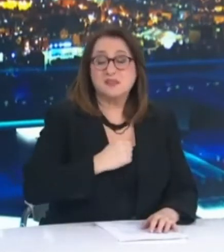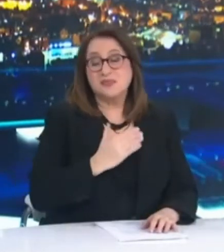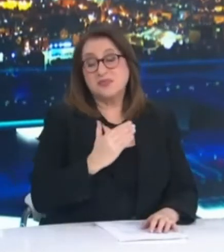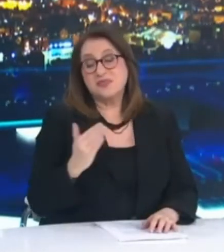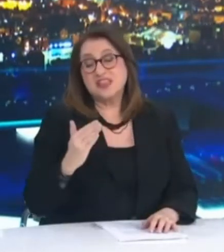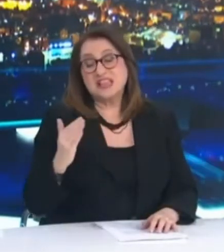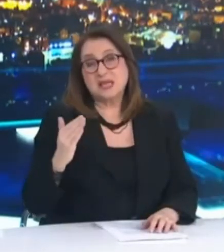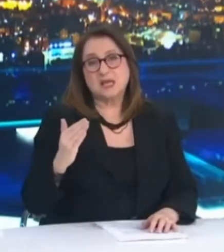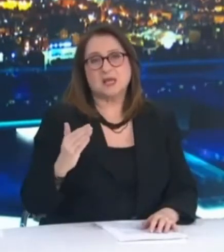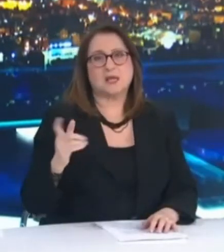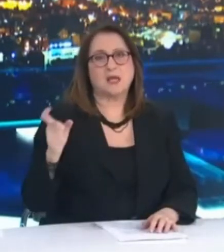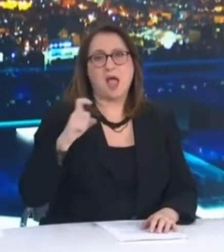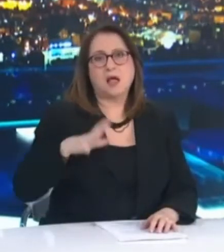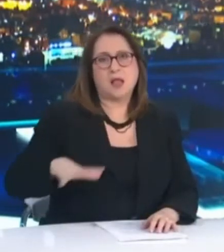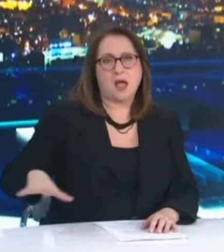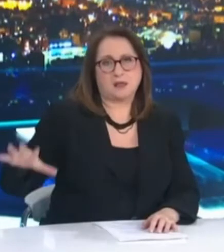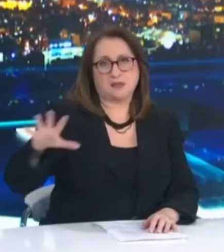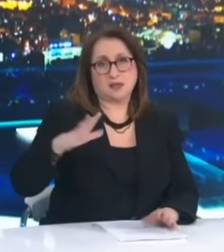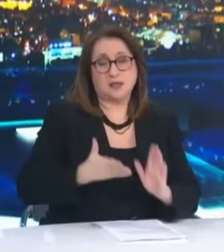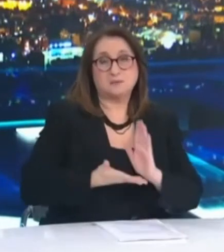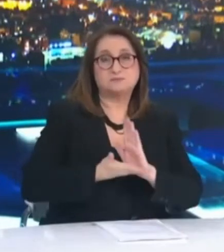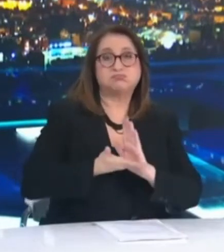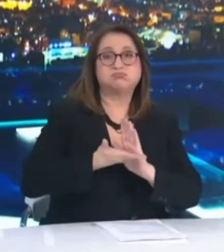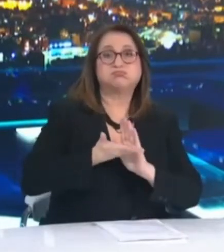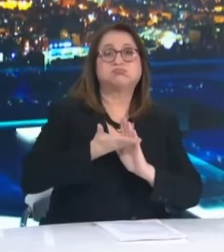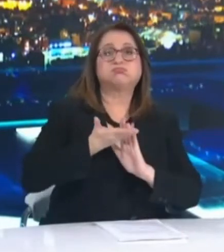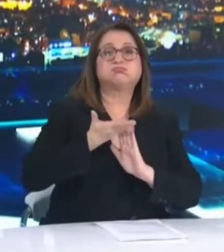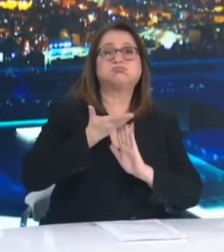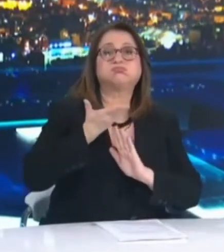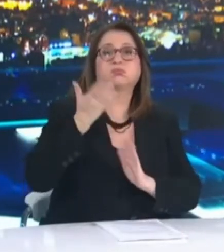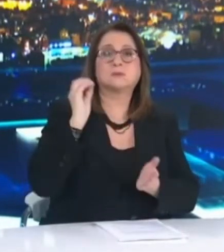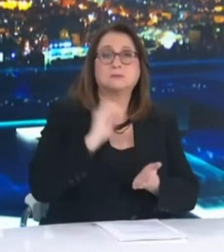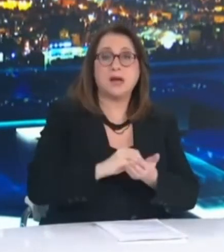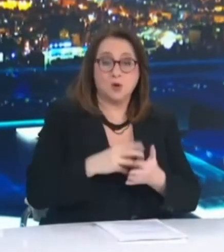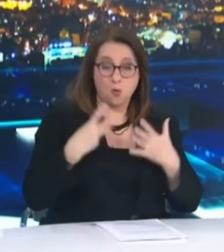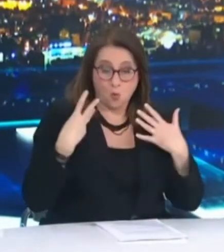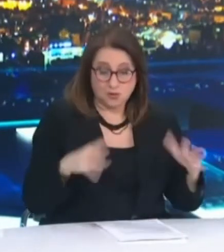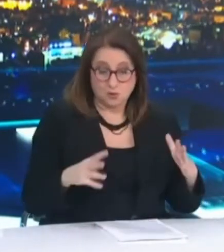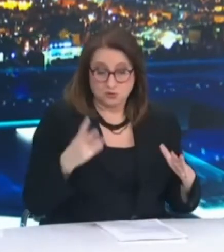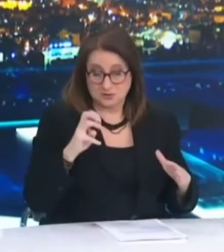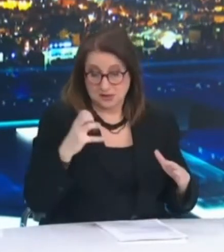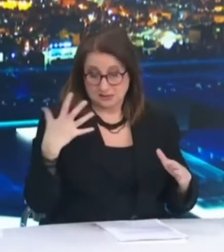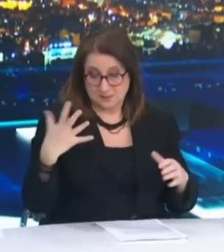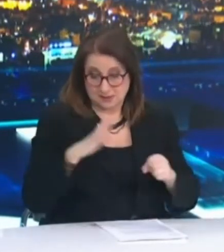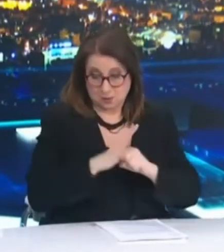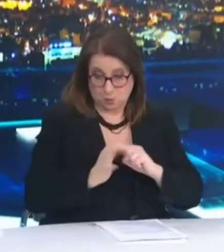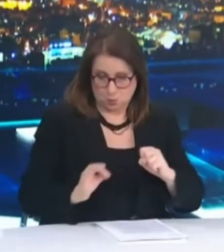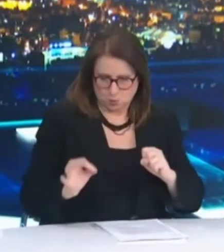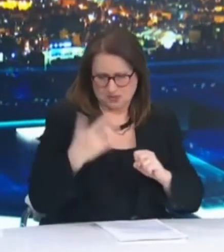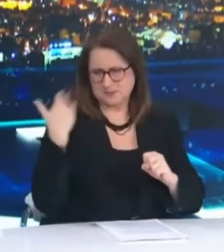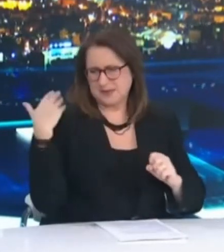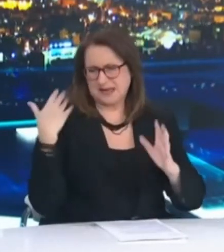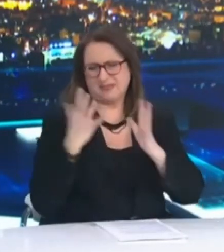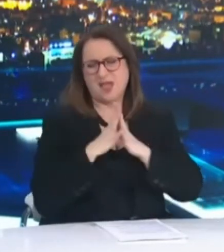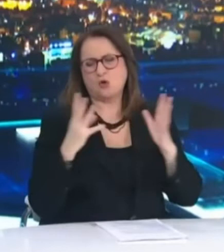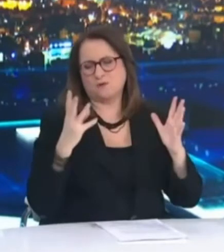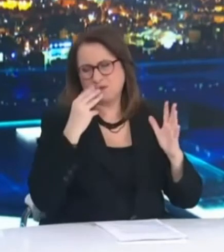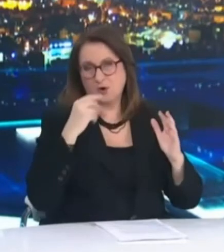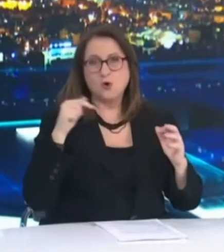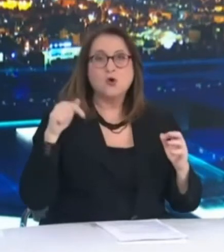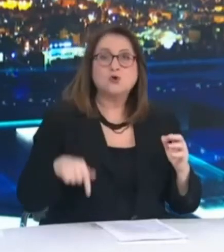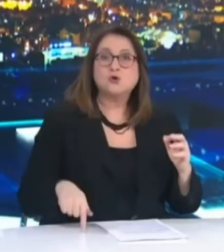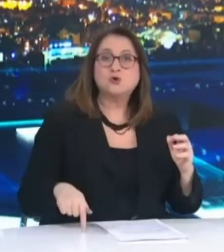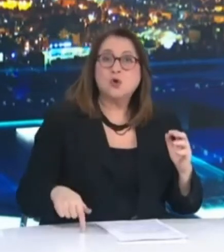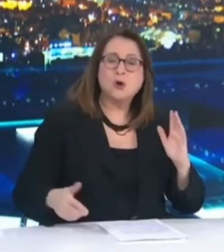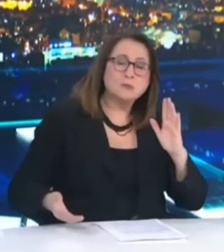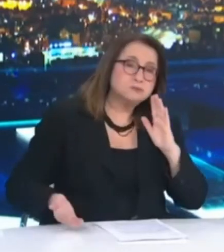επίσης καταγράφεται αυξητική τάση, καθώς τα ενεργά κρούσματα έχουν αυξηθεί από 835 στις 18 Φεβρουαρίου σε 1036. Έχουμε